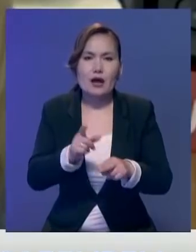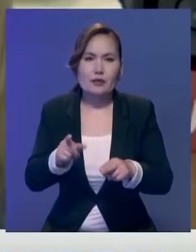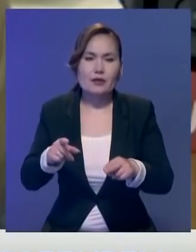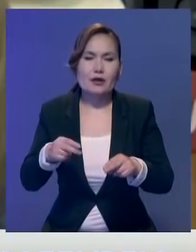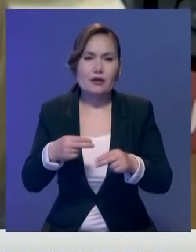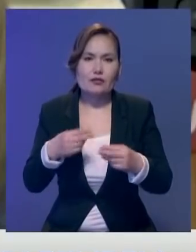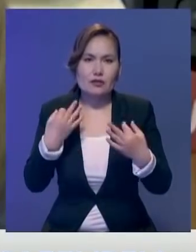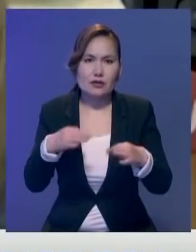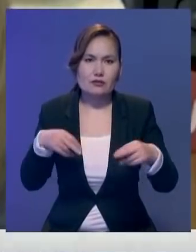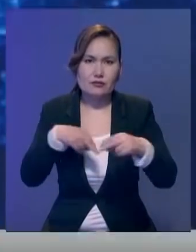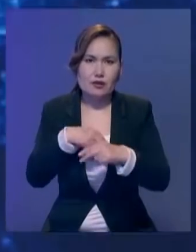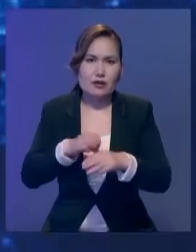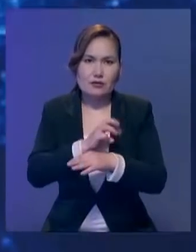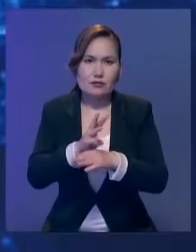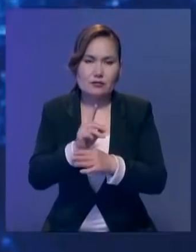ету.